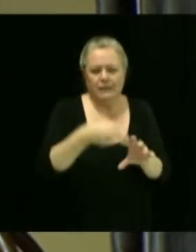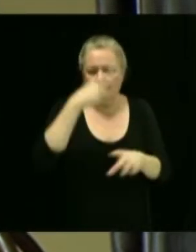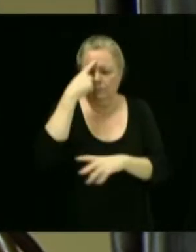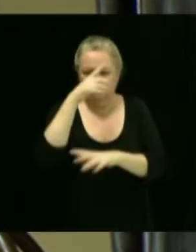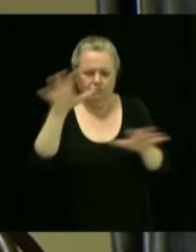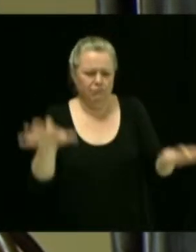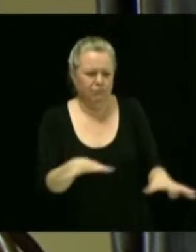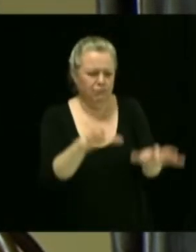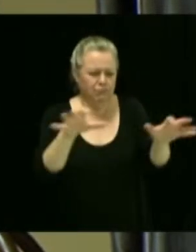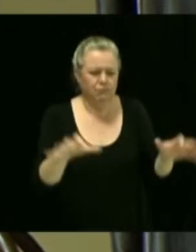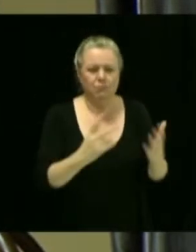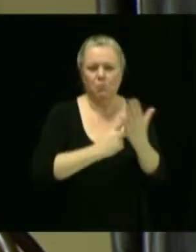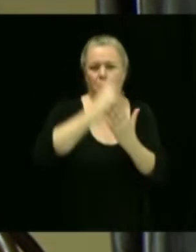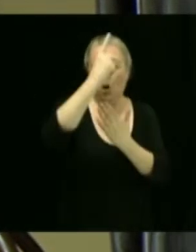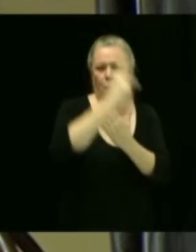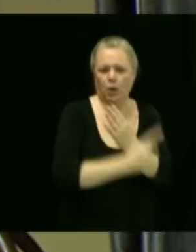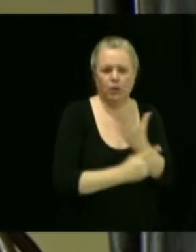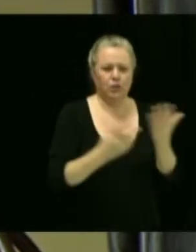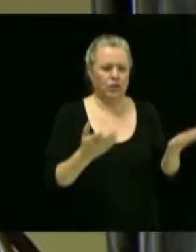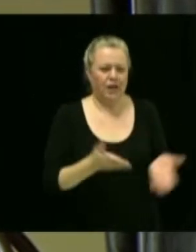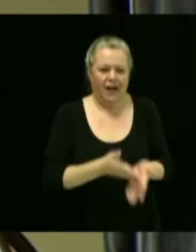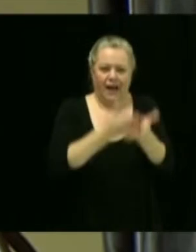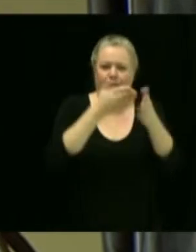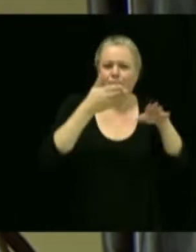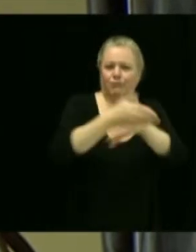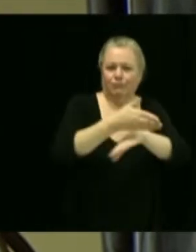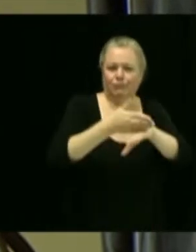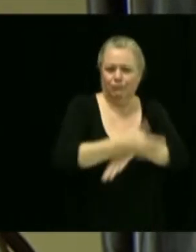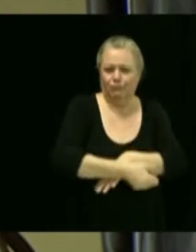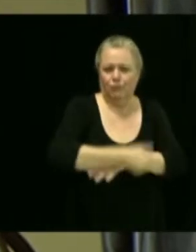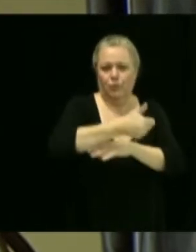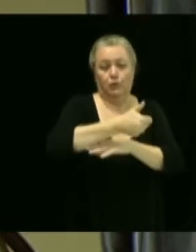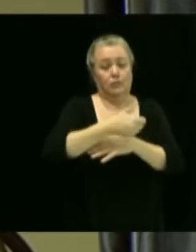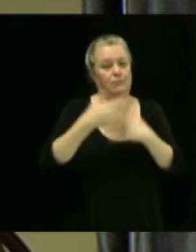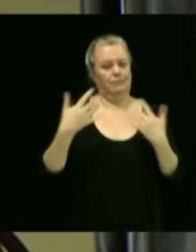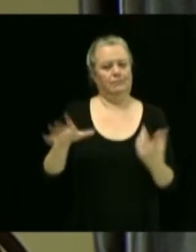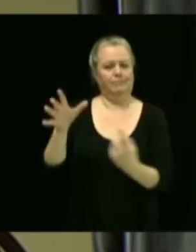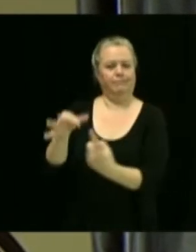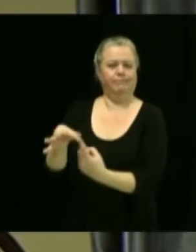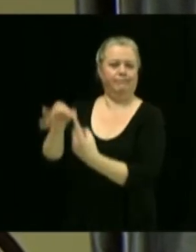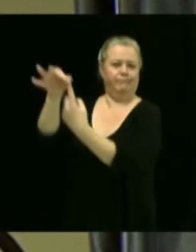font de vous la personne toute désignée pour recevoir cette distinction.